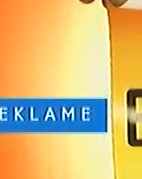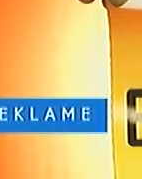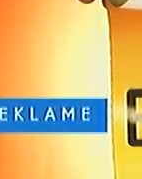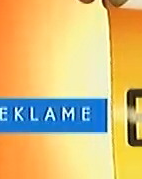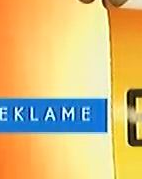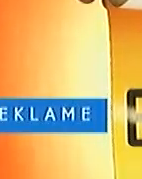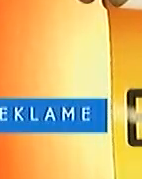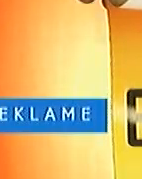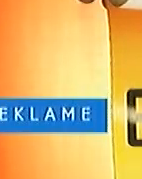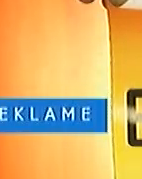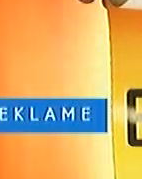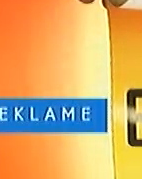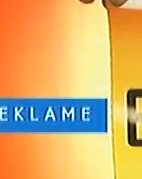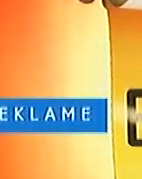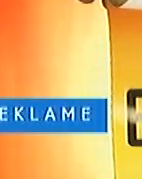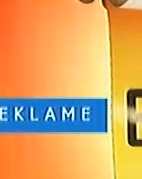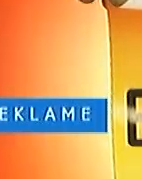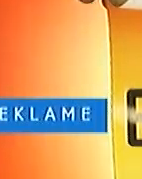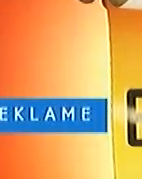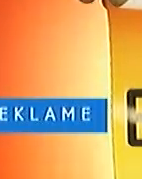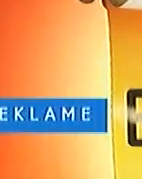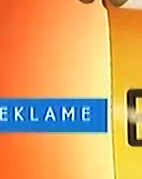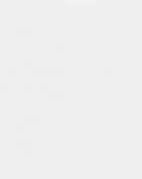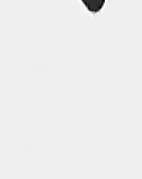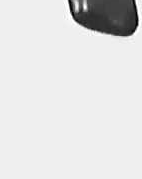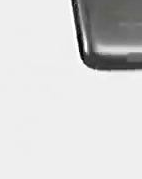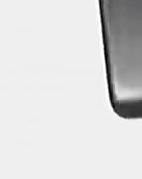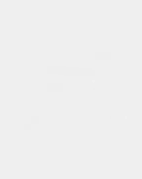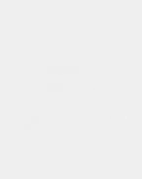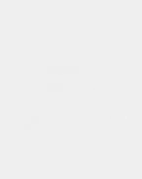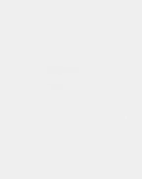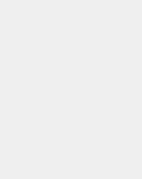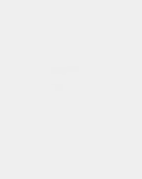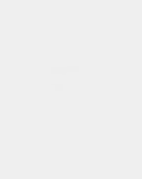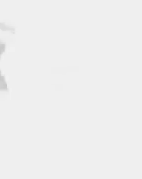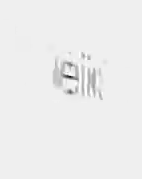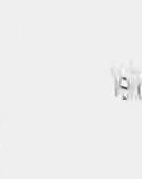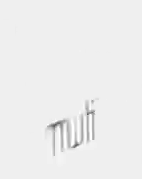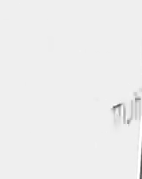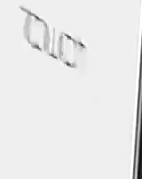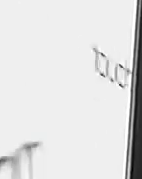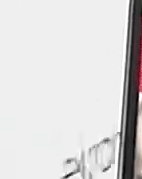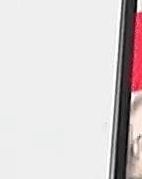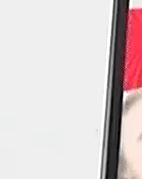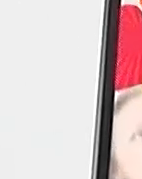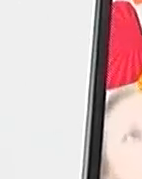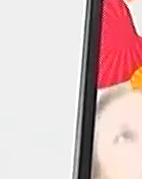Kokta, od sada i sa ukusom limete. Vip ti predstavlja pravo remegdelo.